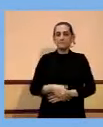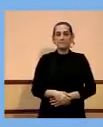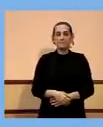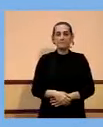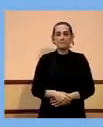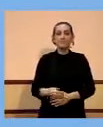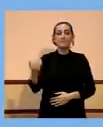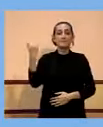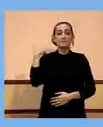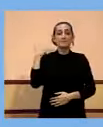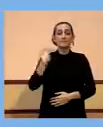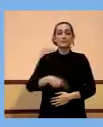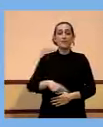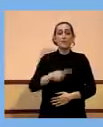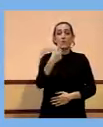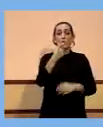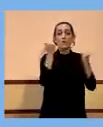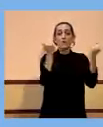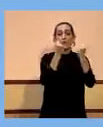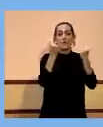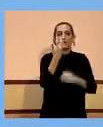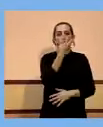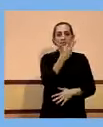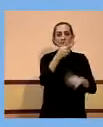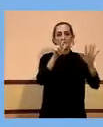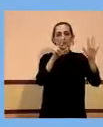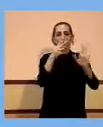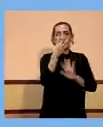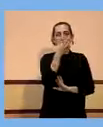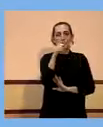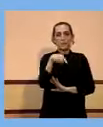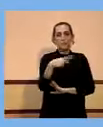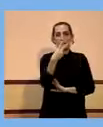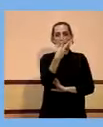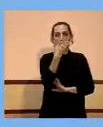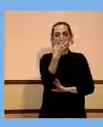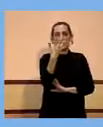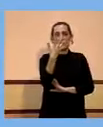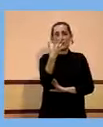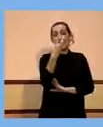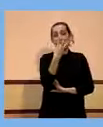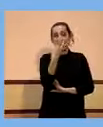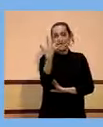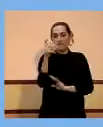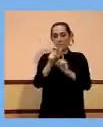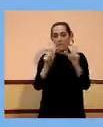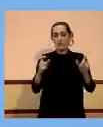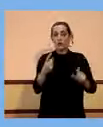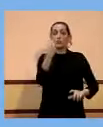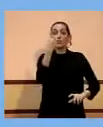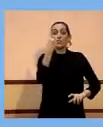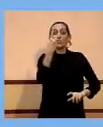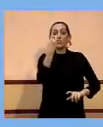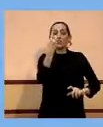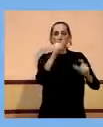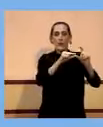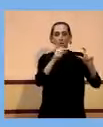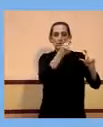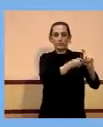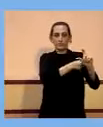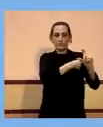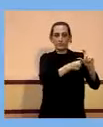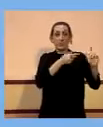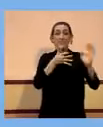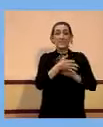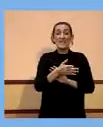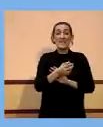tenen un millor 584.235 persones en una dosi, això és un 20% de la població